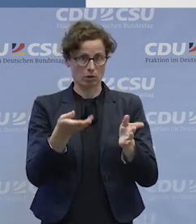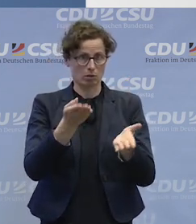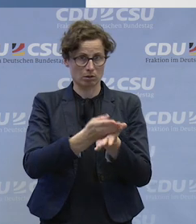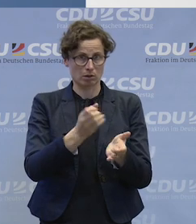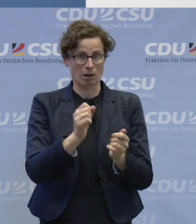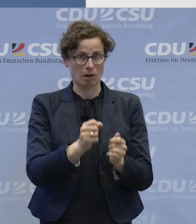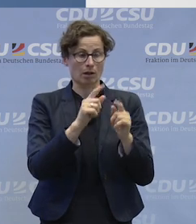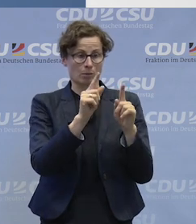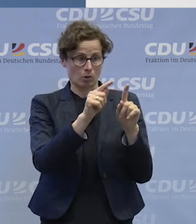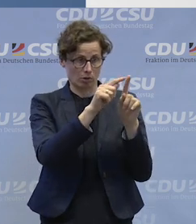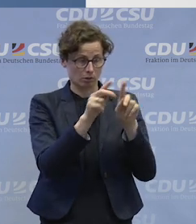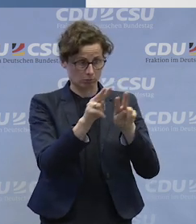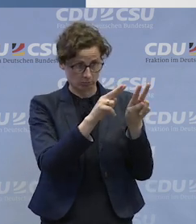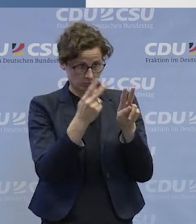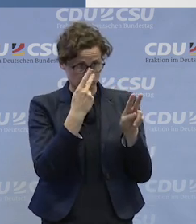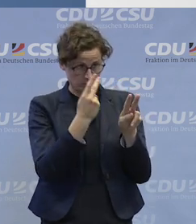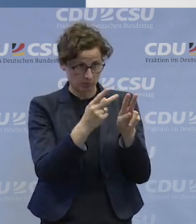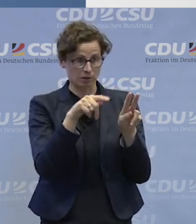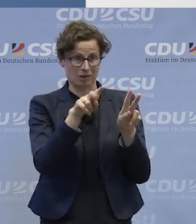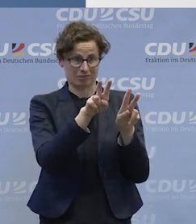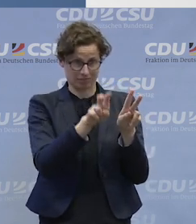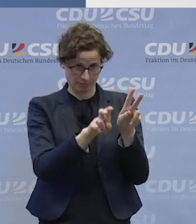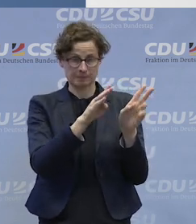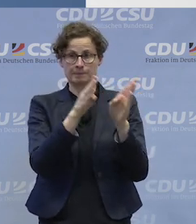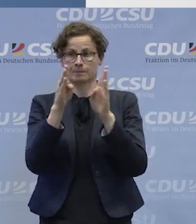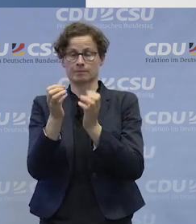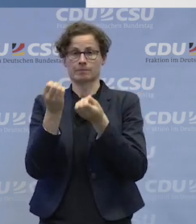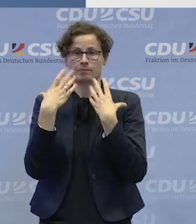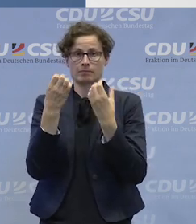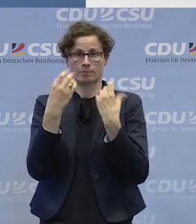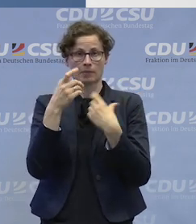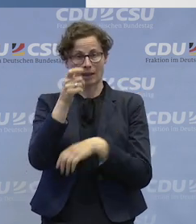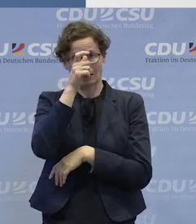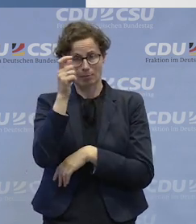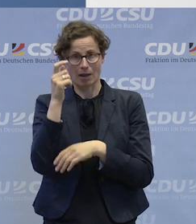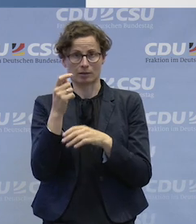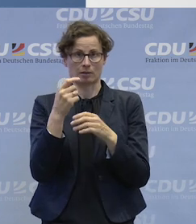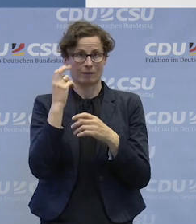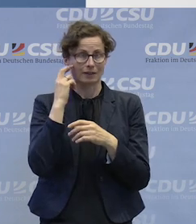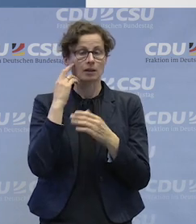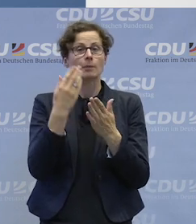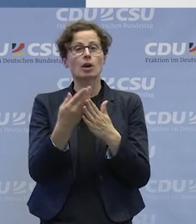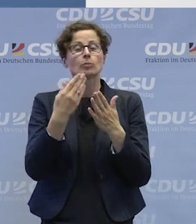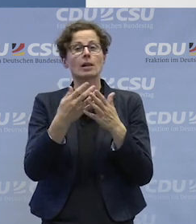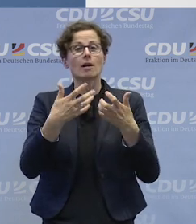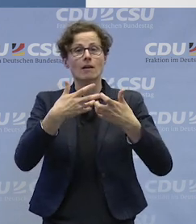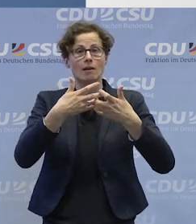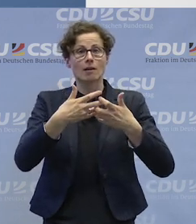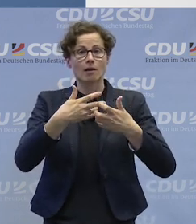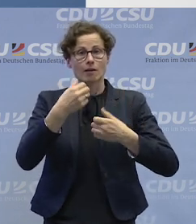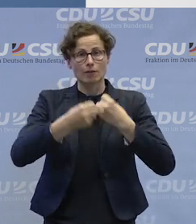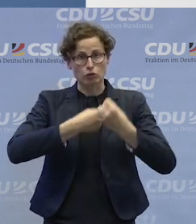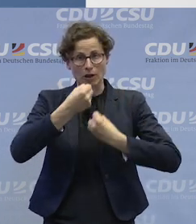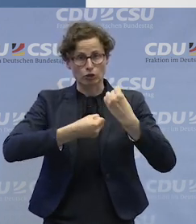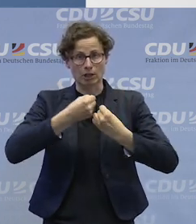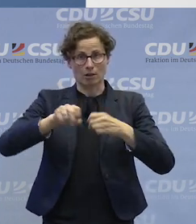Fachwissen, das Erfahrungswissen auch der Fachkräfte vor Ort, kann mir anschauen, wie wird eine Waschmaschine auch wirklich gewartet. Das kriege ich so im Alltag